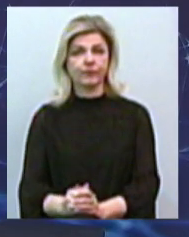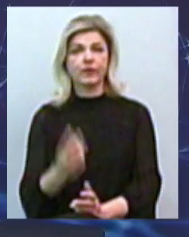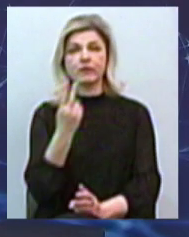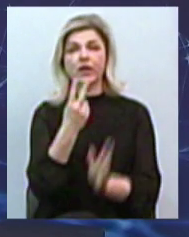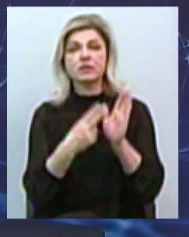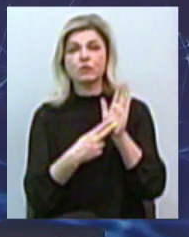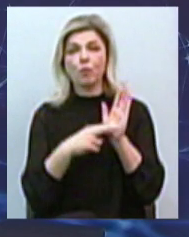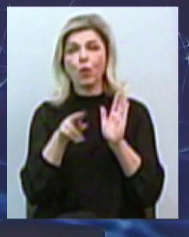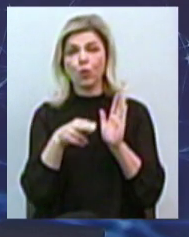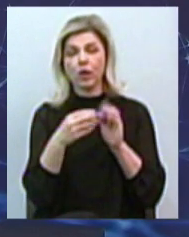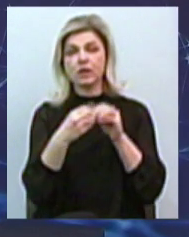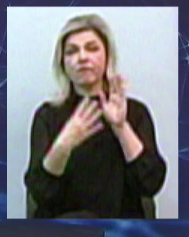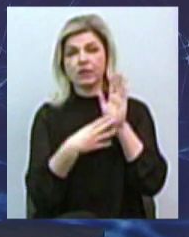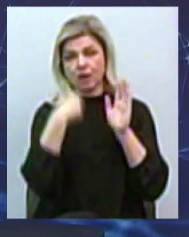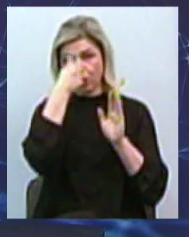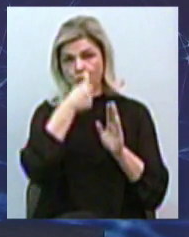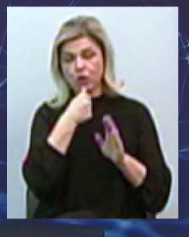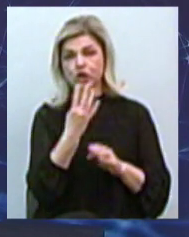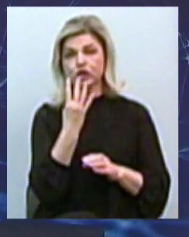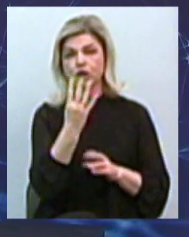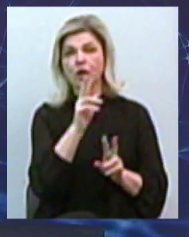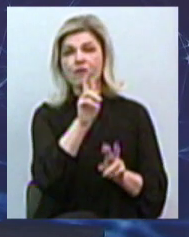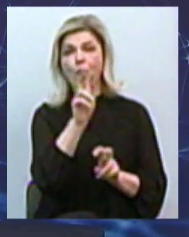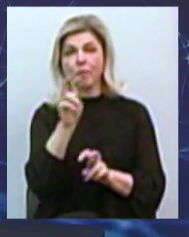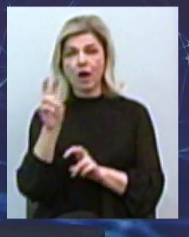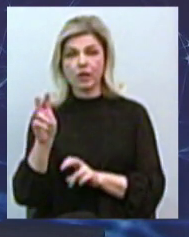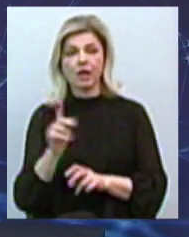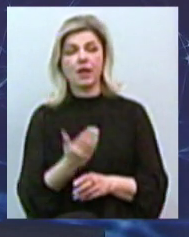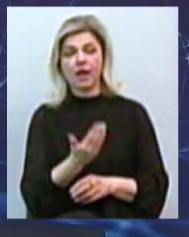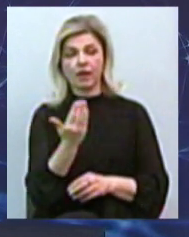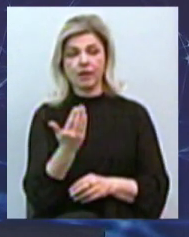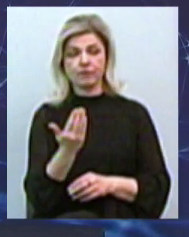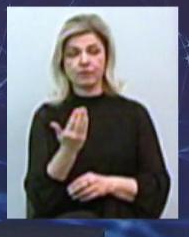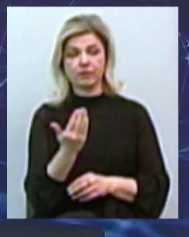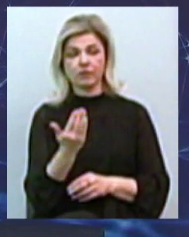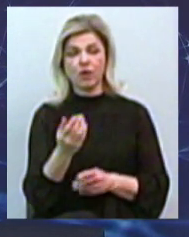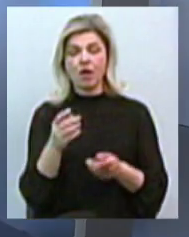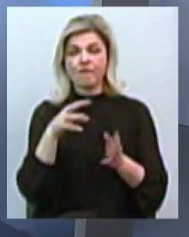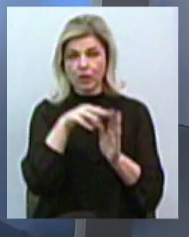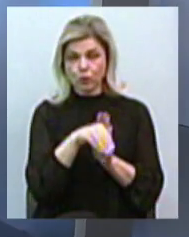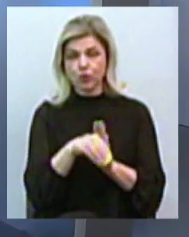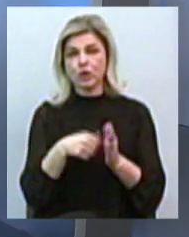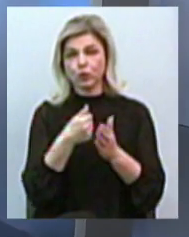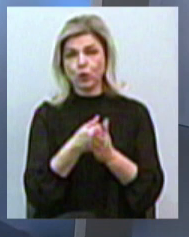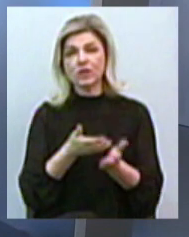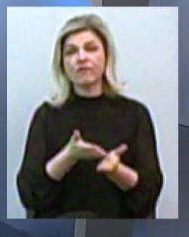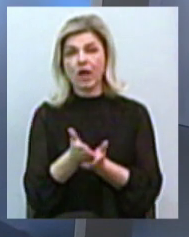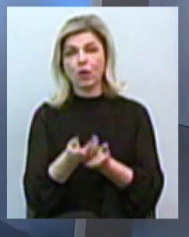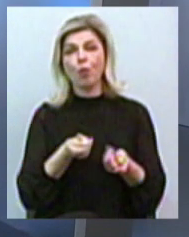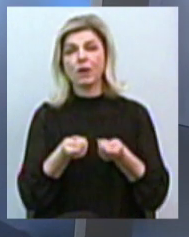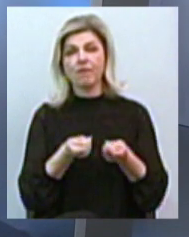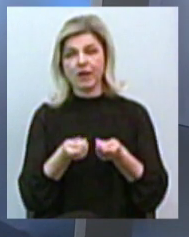грудня 2019 року чотири компанії, які безпосередньо відносяться до так називаємо сфери управління